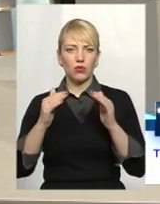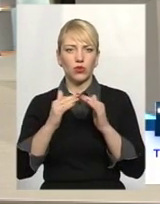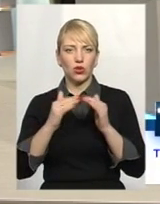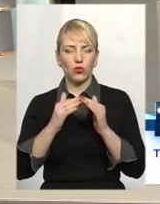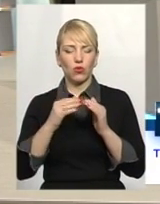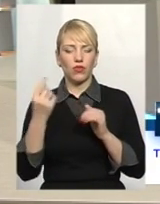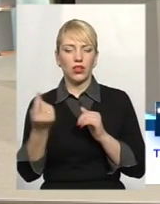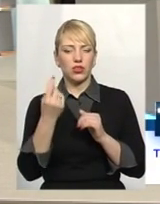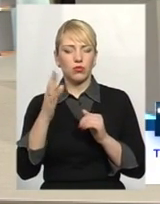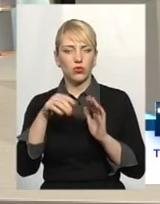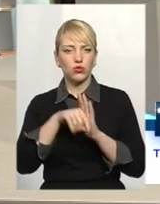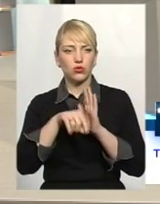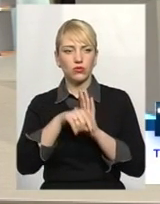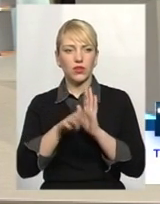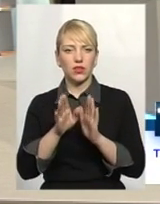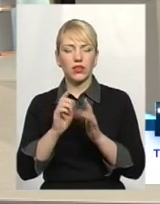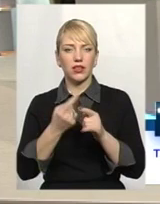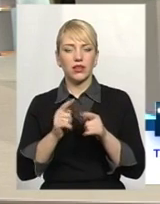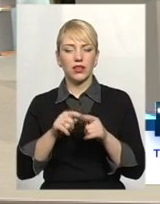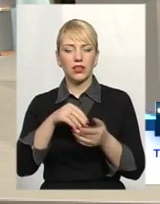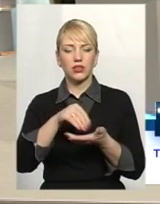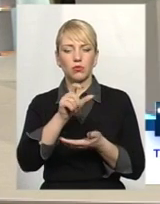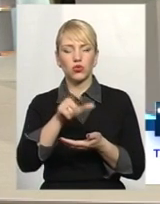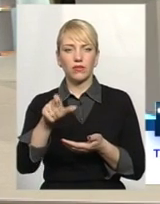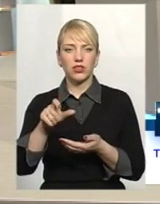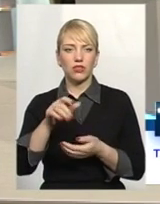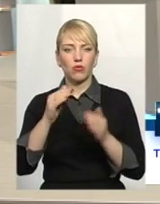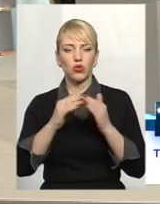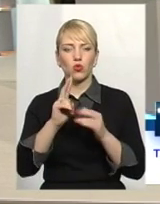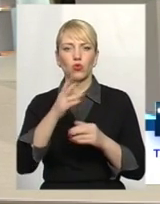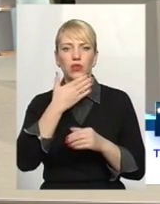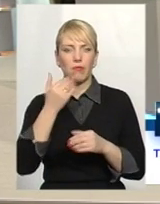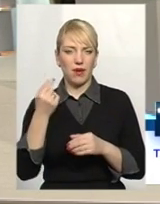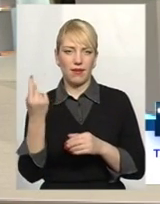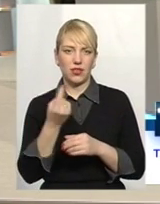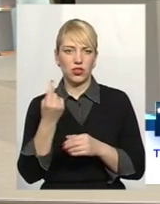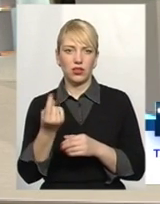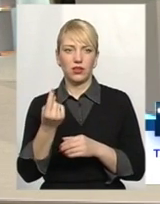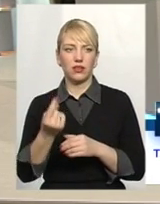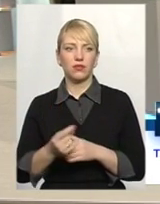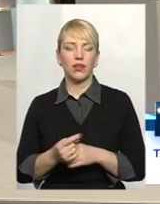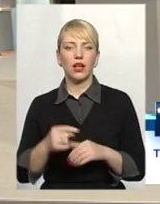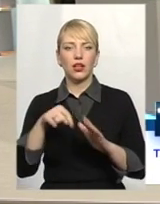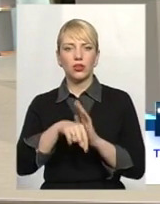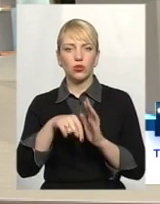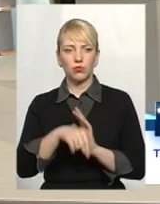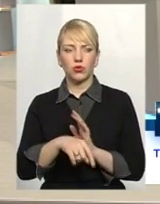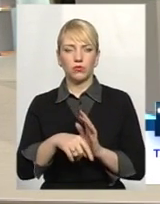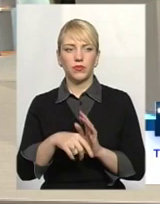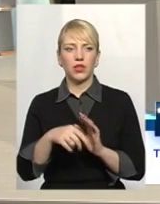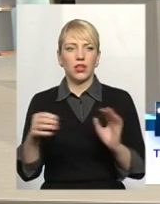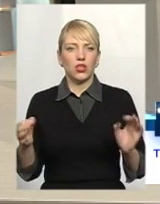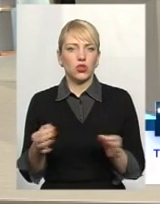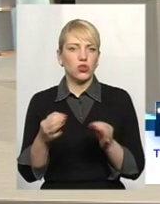лічильник буде стосуватися тільки тих споживачів будинку, в яких відсутній лічильник. Тобто, жодним чином